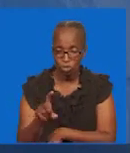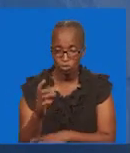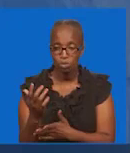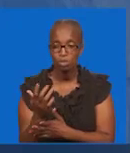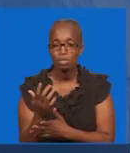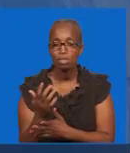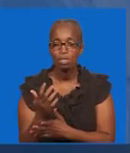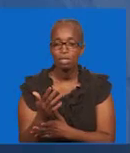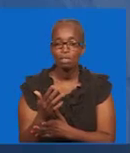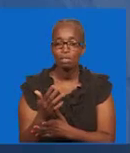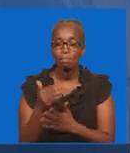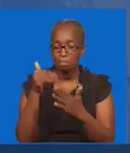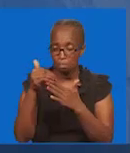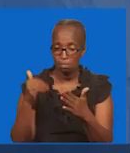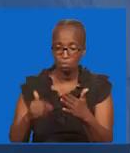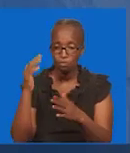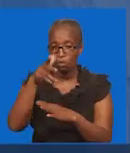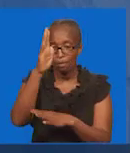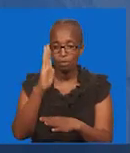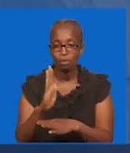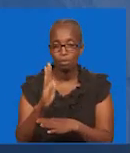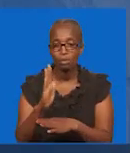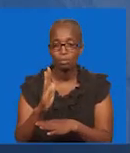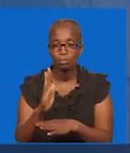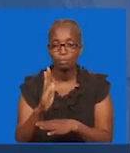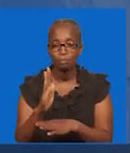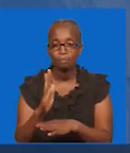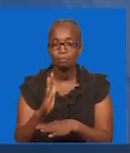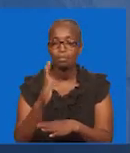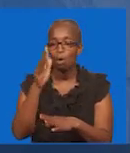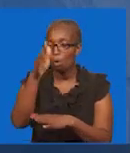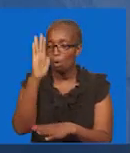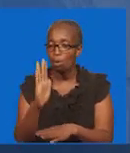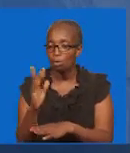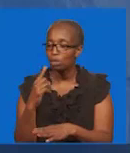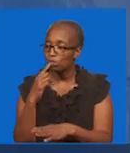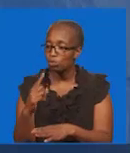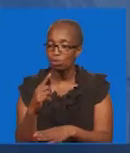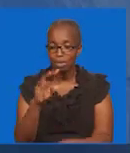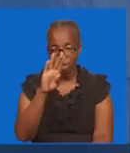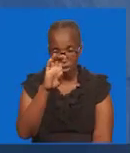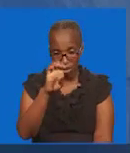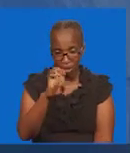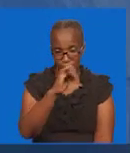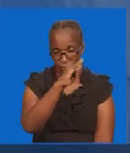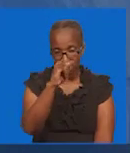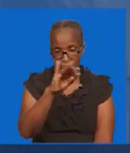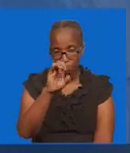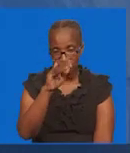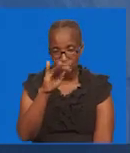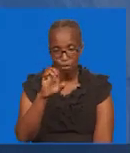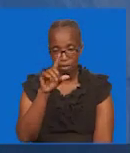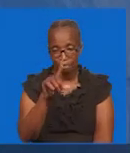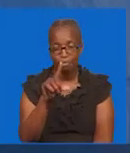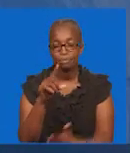Lazima utajibu maswali Bele ya kimwenyezi mungu The mayor told Ezekiel that The safety on destruction